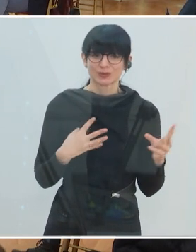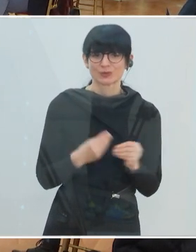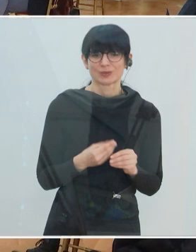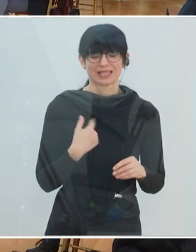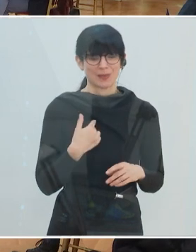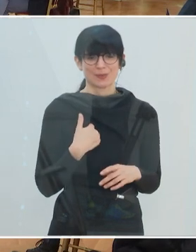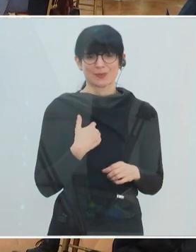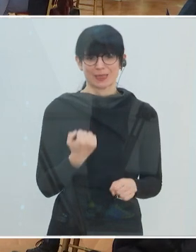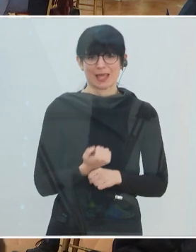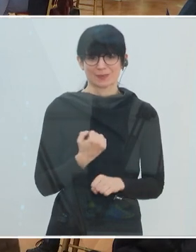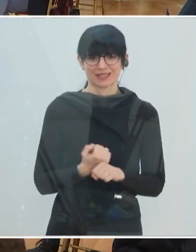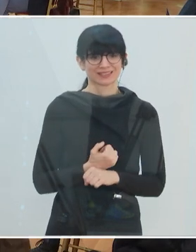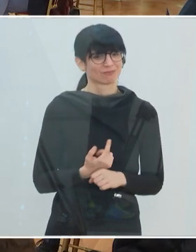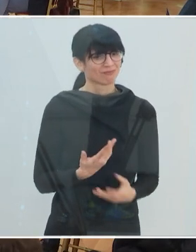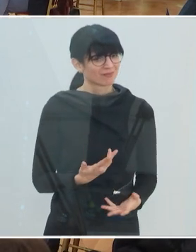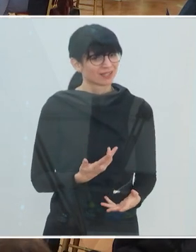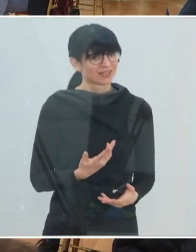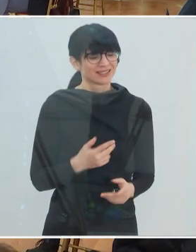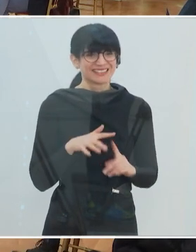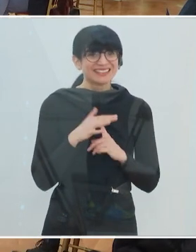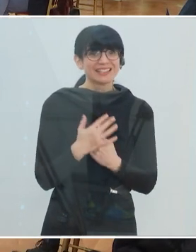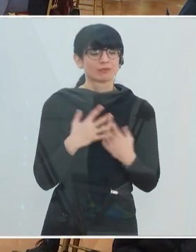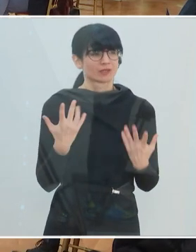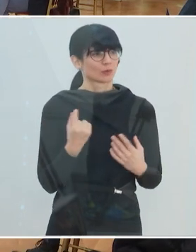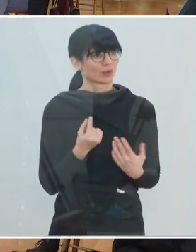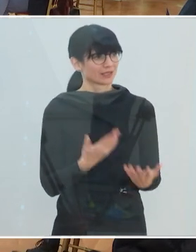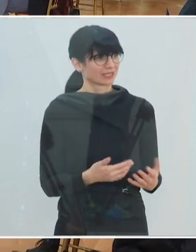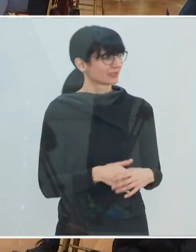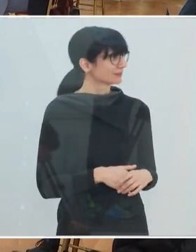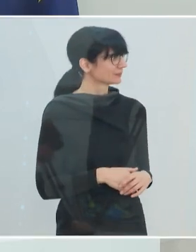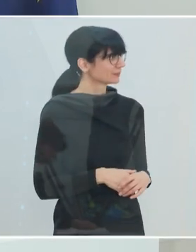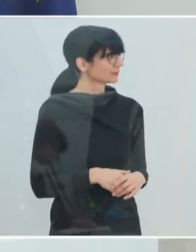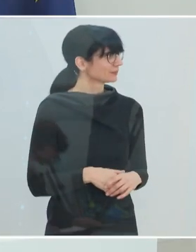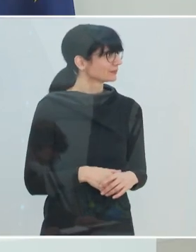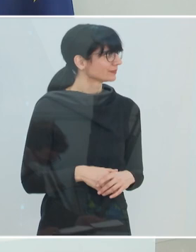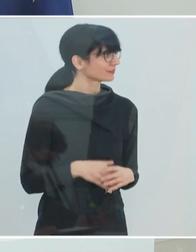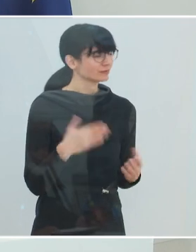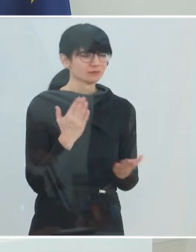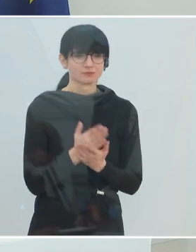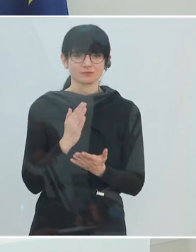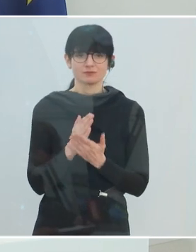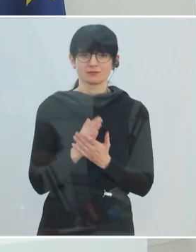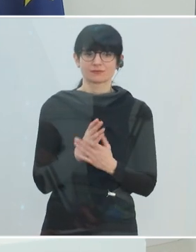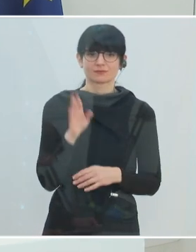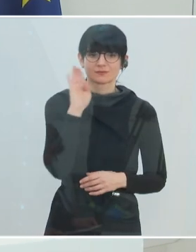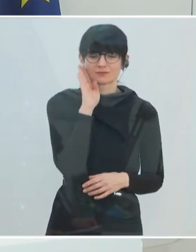wir das nennen, auftreten. Was ist da dran an diesem Team? Wie wir schon gehört haben, ist eine